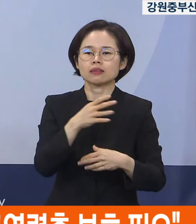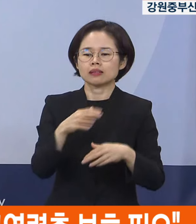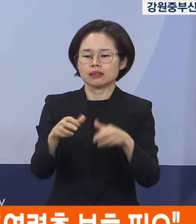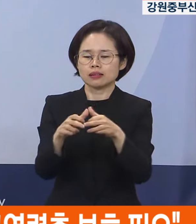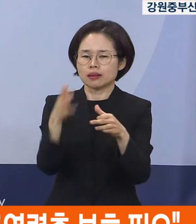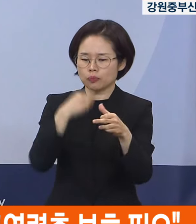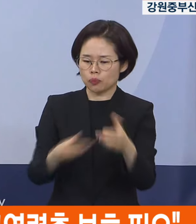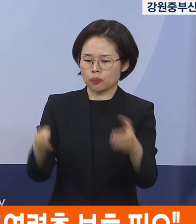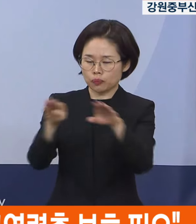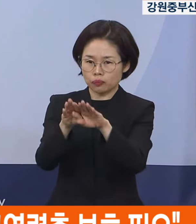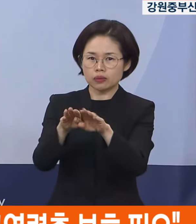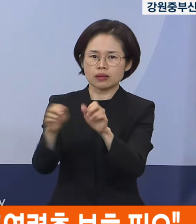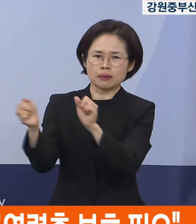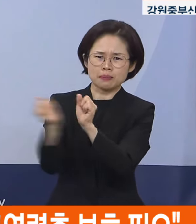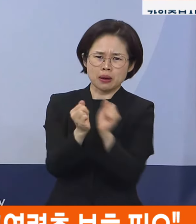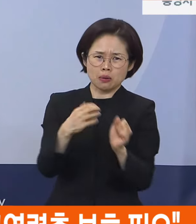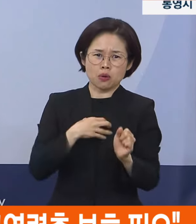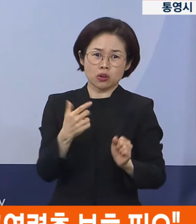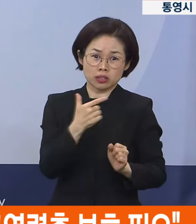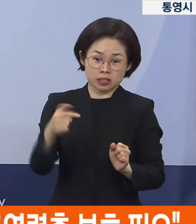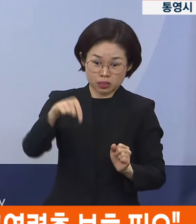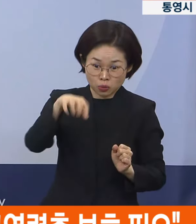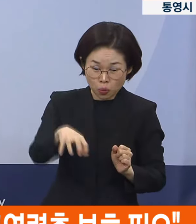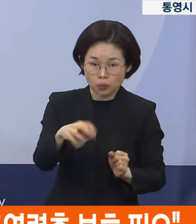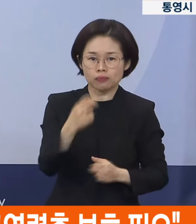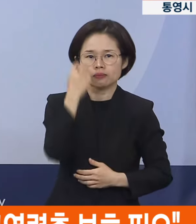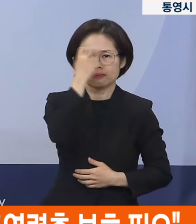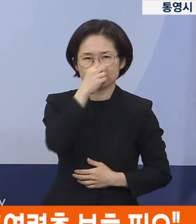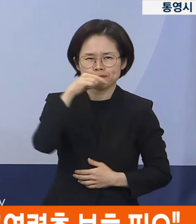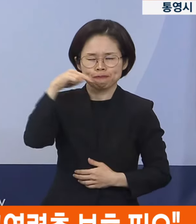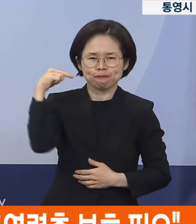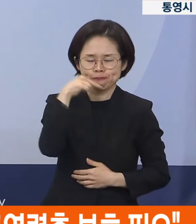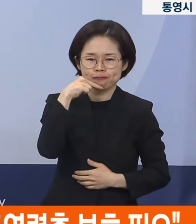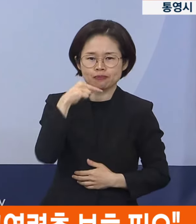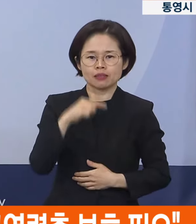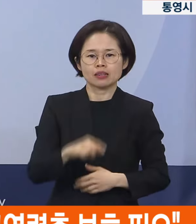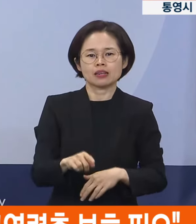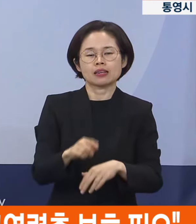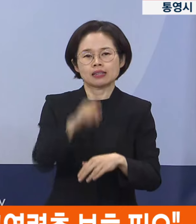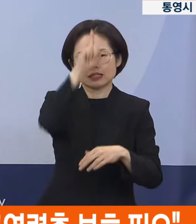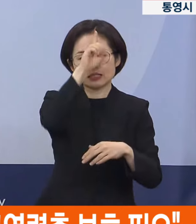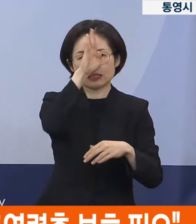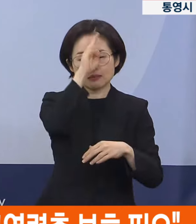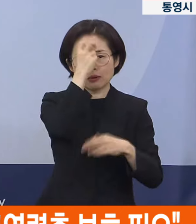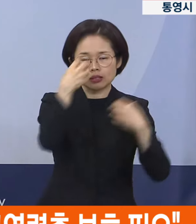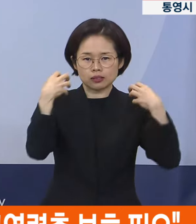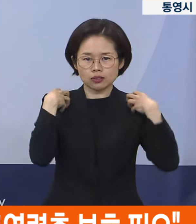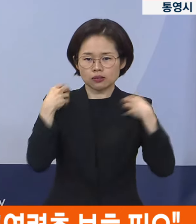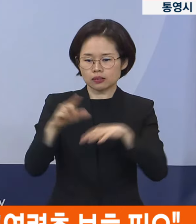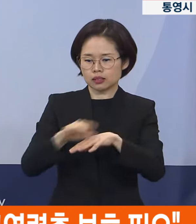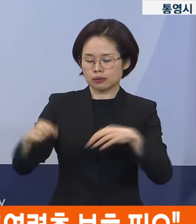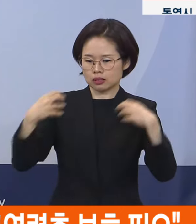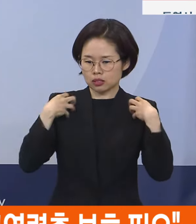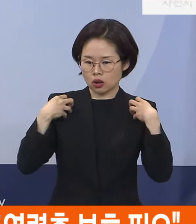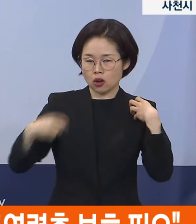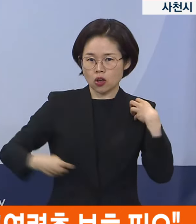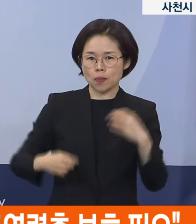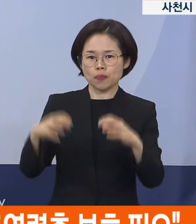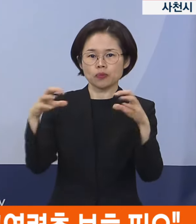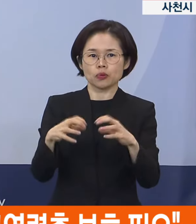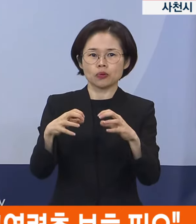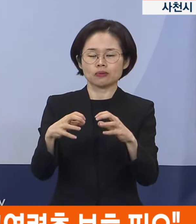취약시설에 대한 관리를 강화하였습니다. 질병관리청은 지자체와 합동전담대응기구를